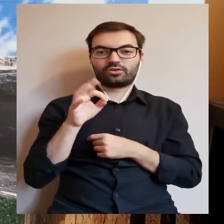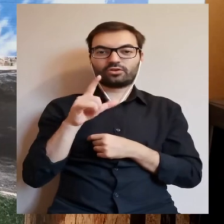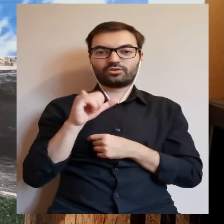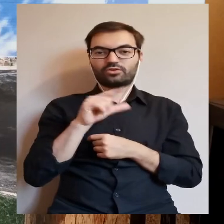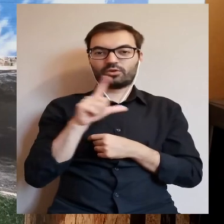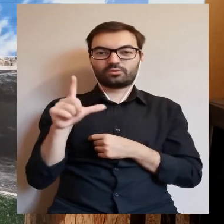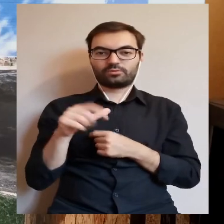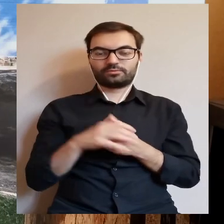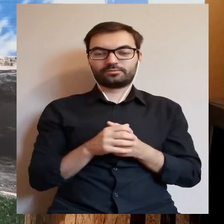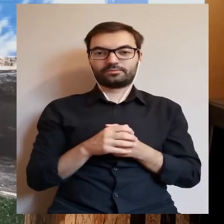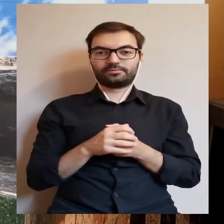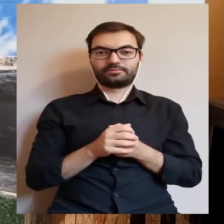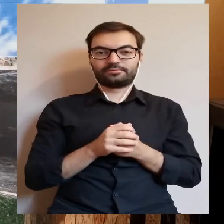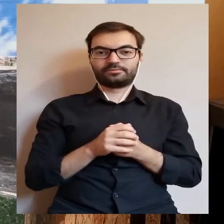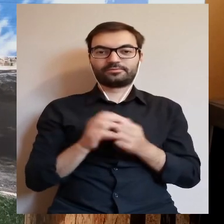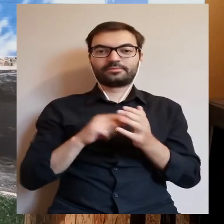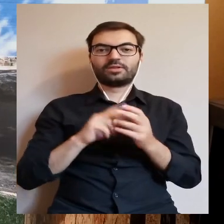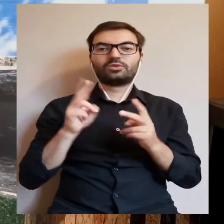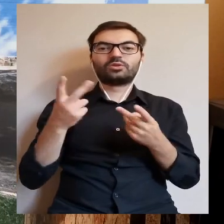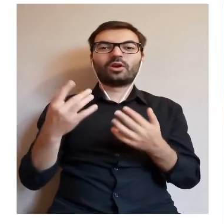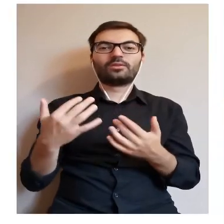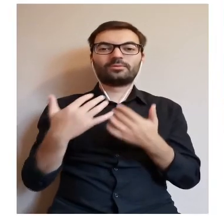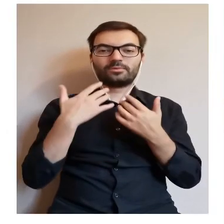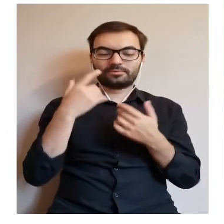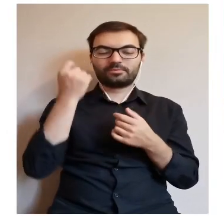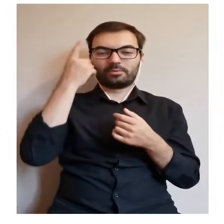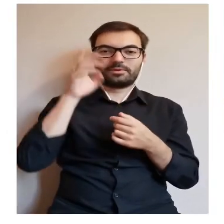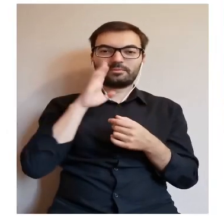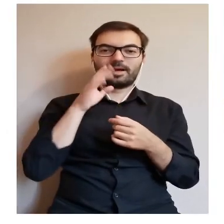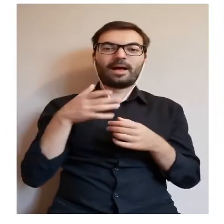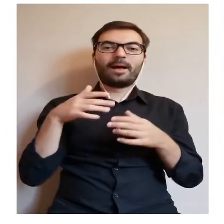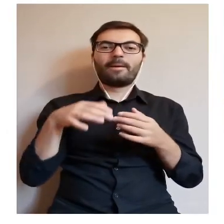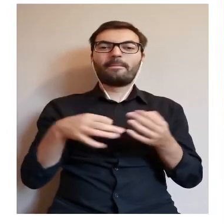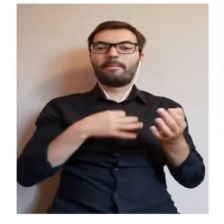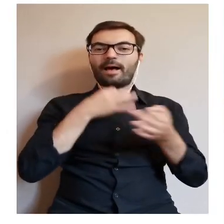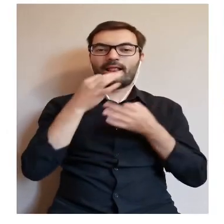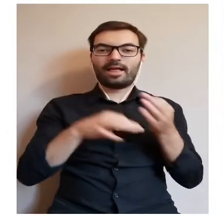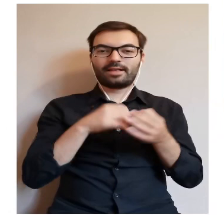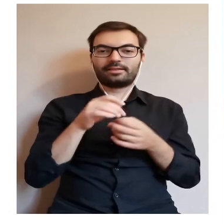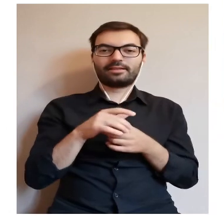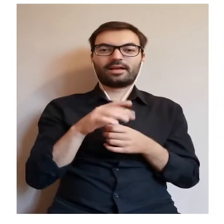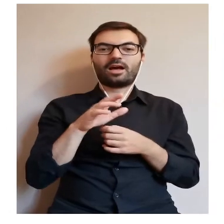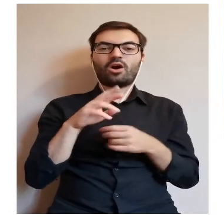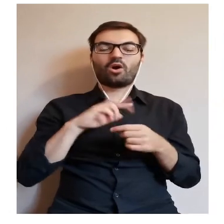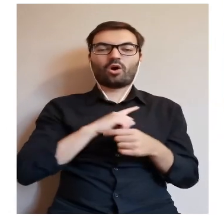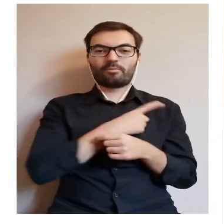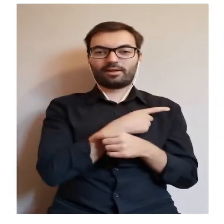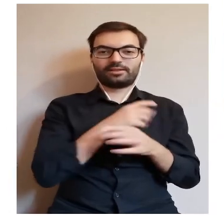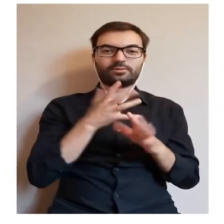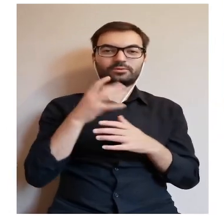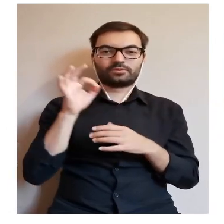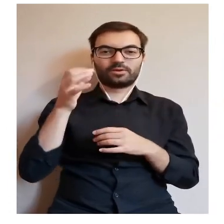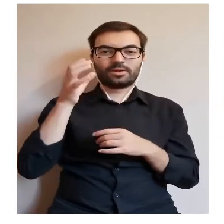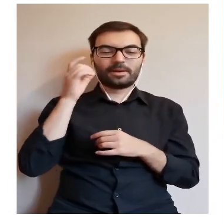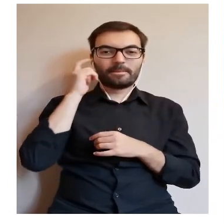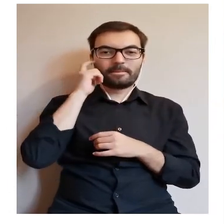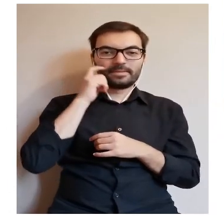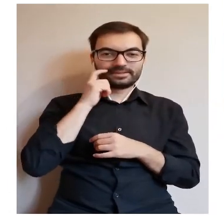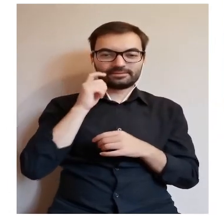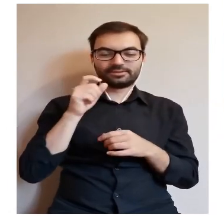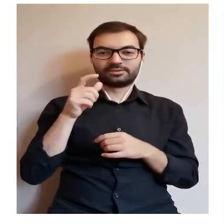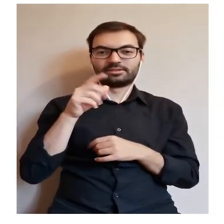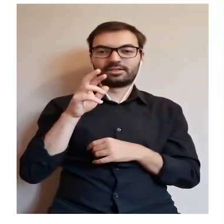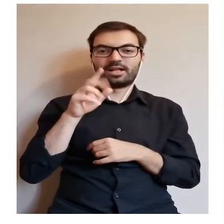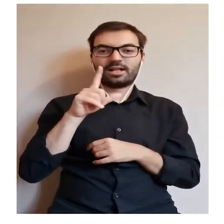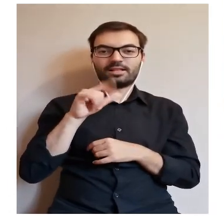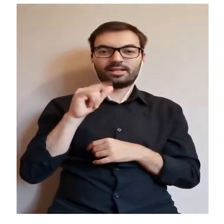Jak Państwo słyszą, inspirowała się balladami romantycznymi, myślę, że zwłaszcza liliami, Adama Mickiewicza, gdzie również jest